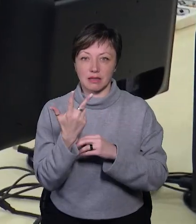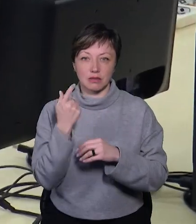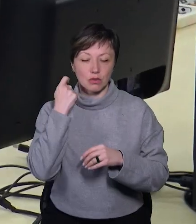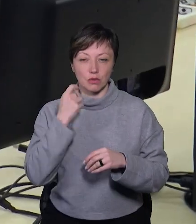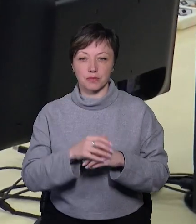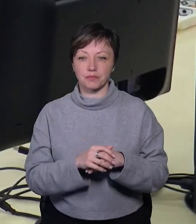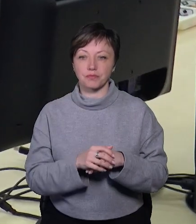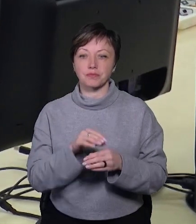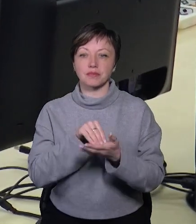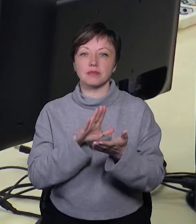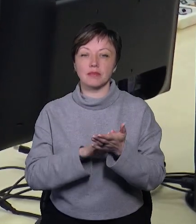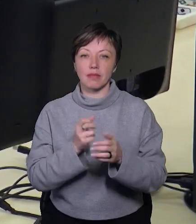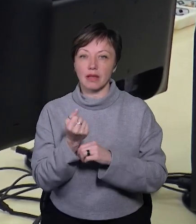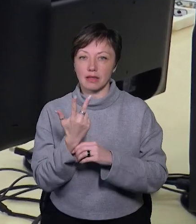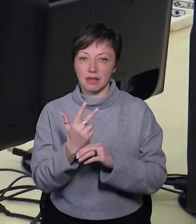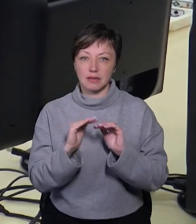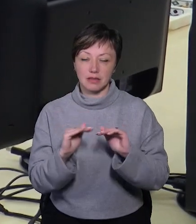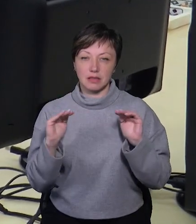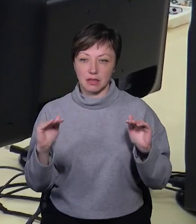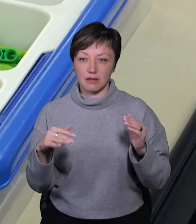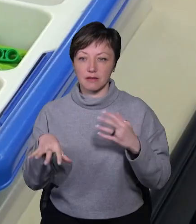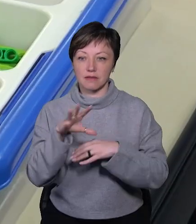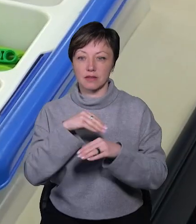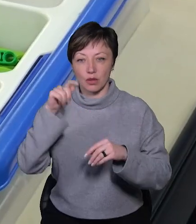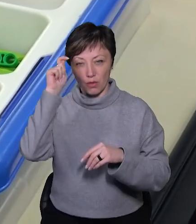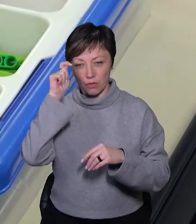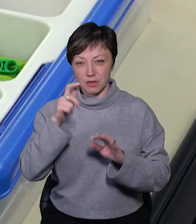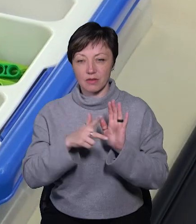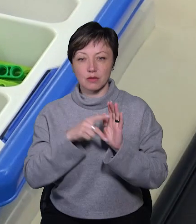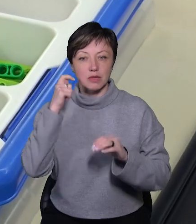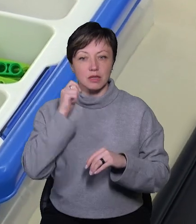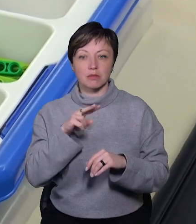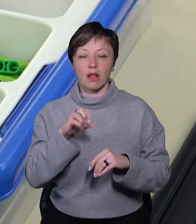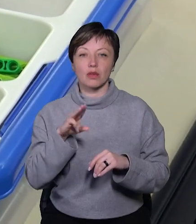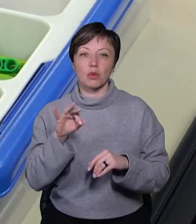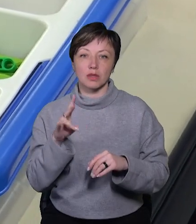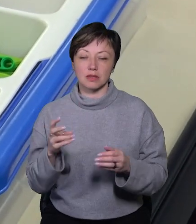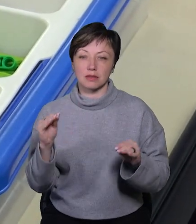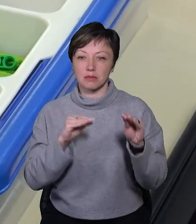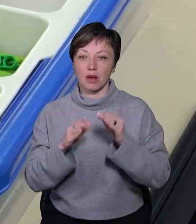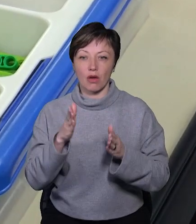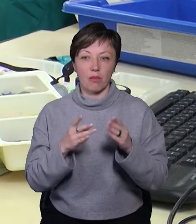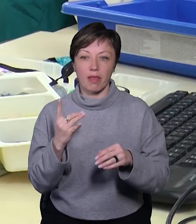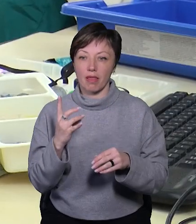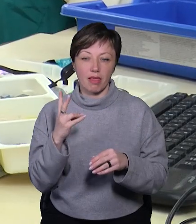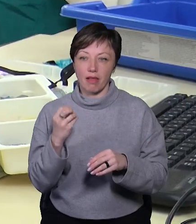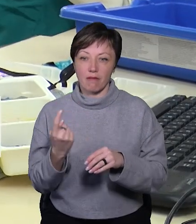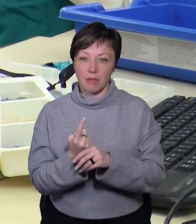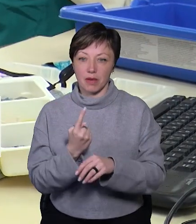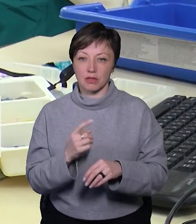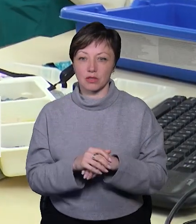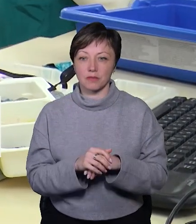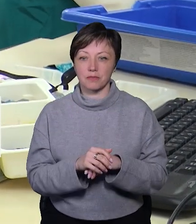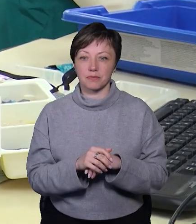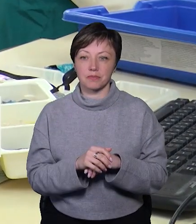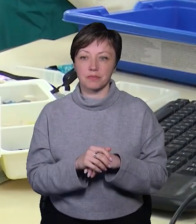дітків. На марафон зареєструвалися 13-ро школярів, усі хлопці. Восьмирічний Платон каже, збирає роботів не вперше. Це розбиває